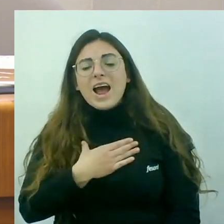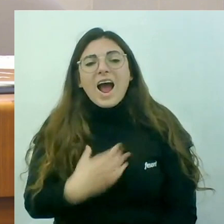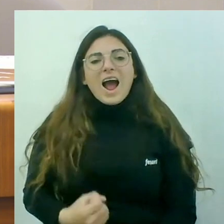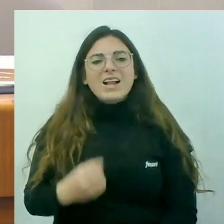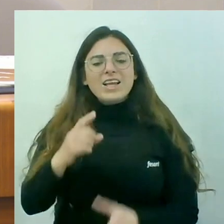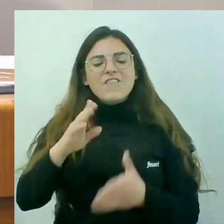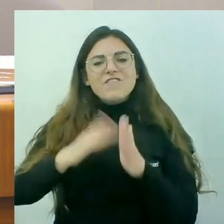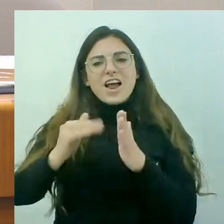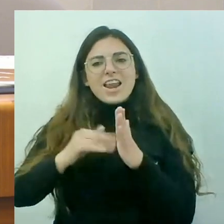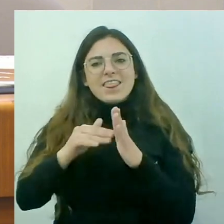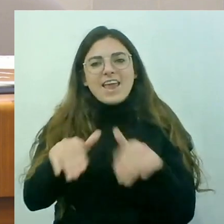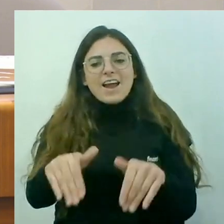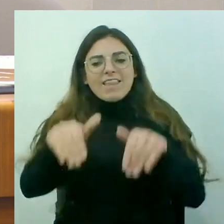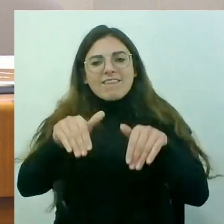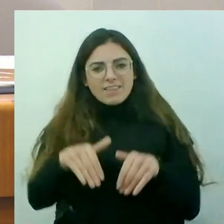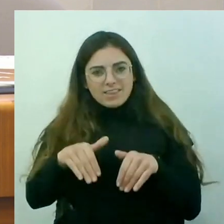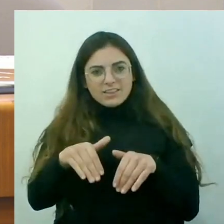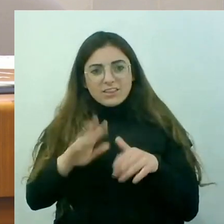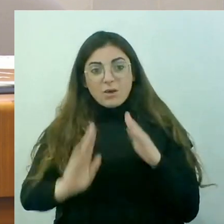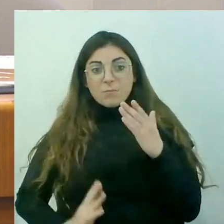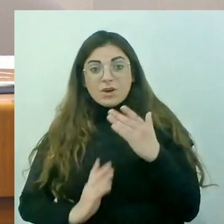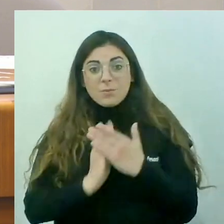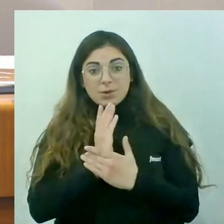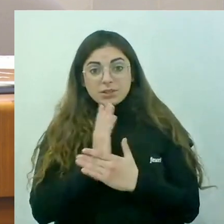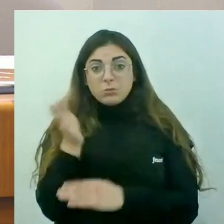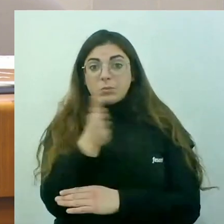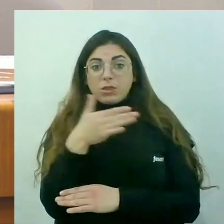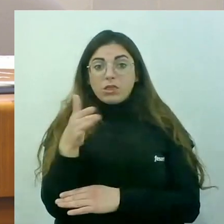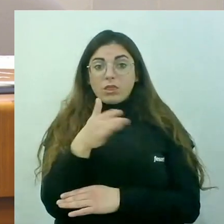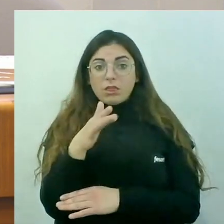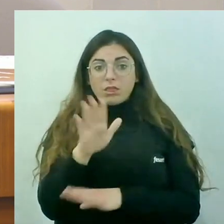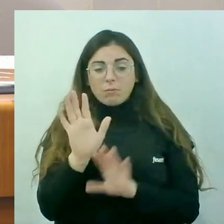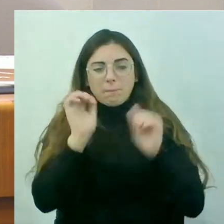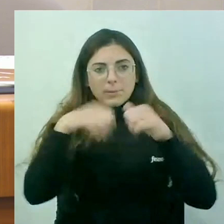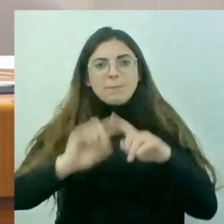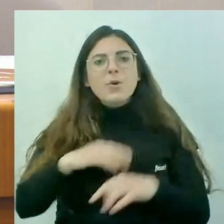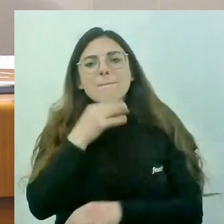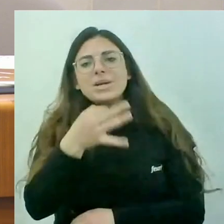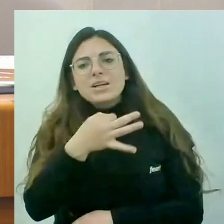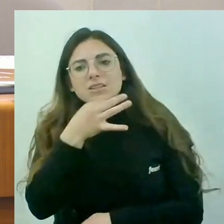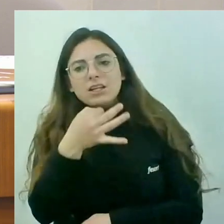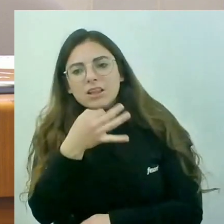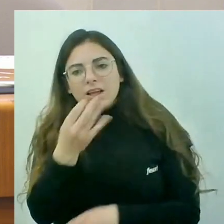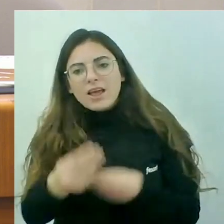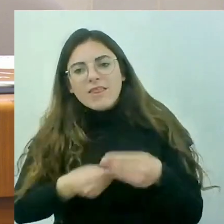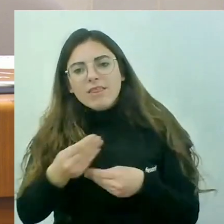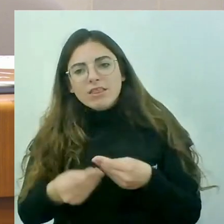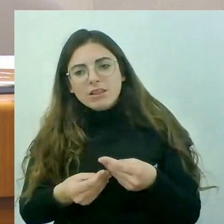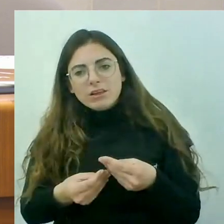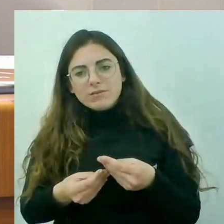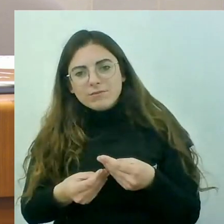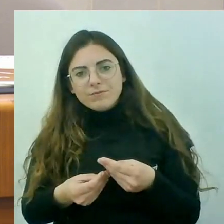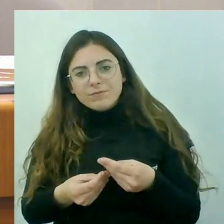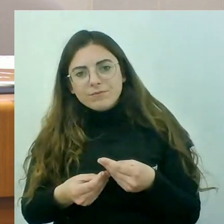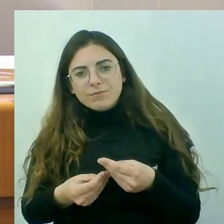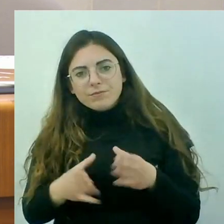matí, on deia la bandera i porta aquesta emoció al plenari de València. Però què fa per la vesprada? Per la vesprada, eh? Fa una universitat internacional